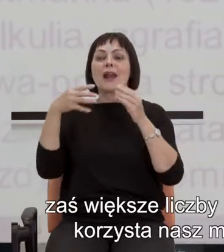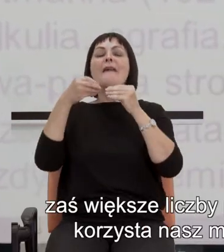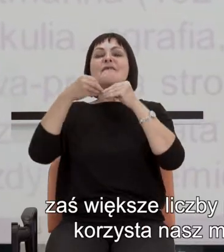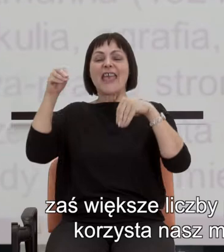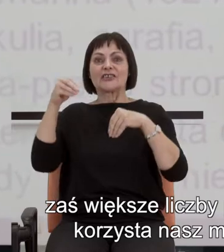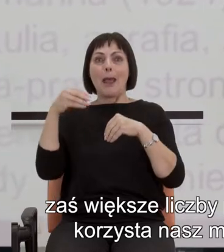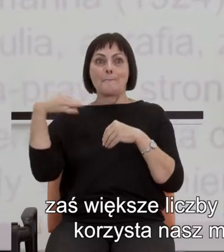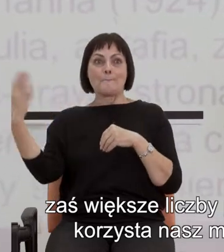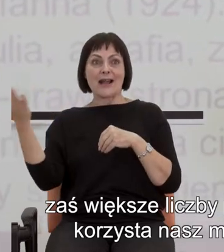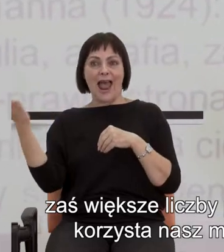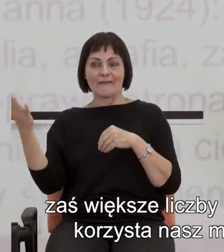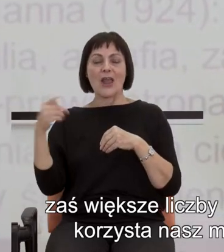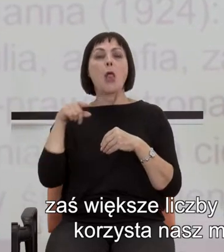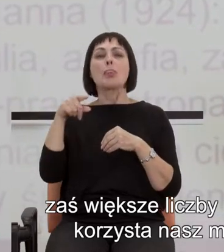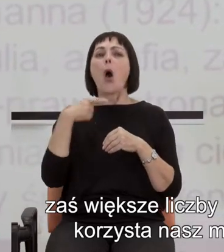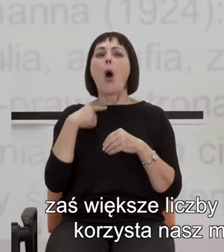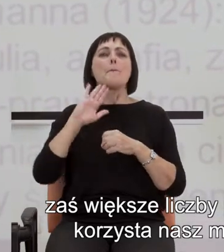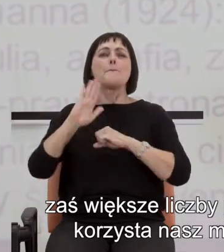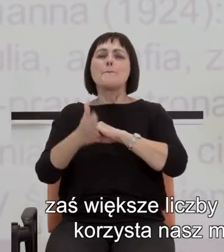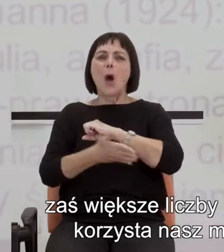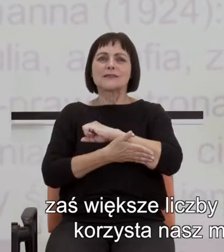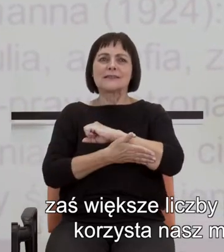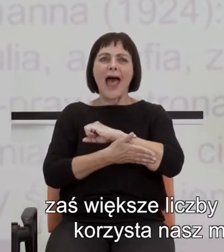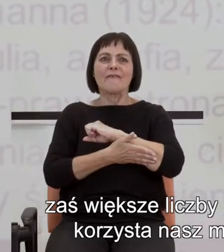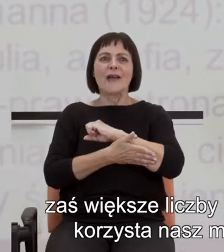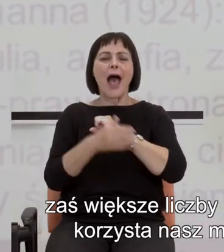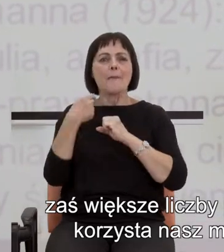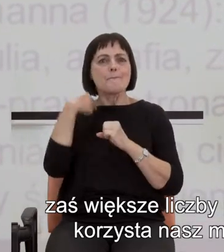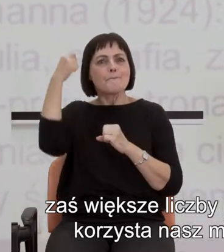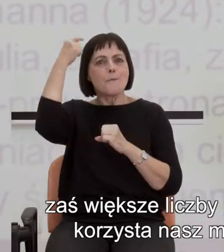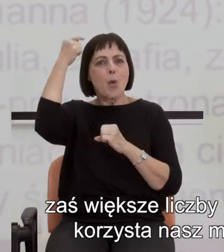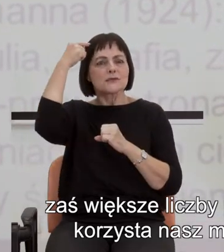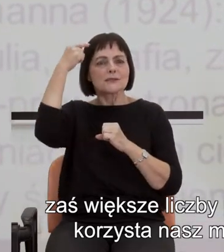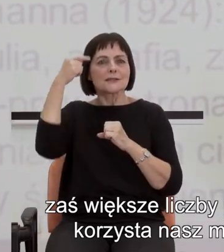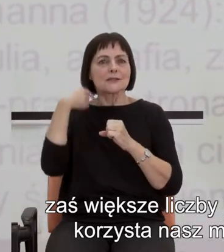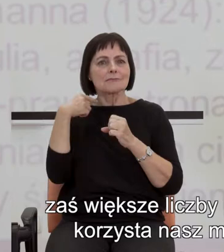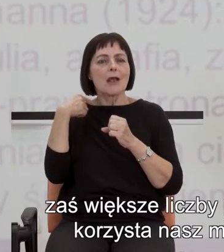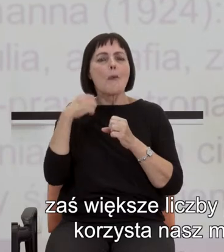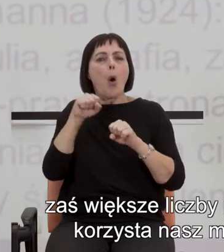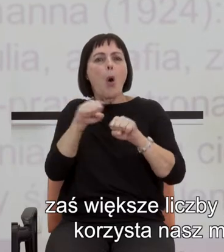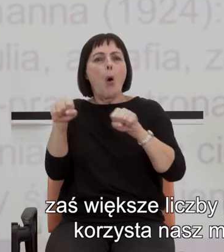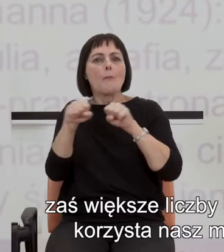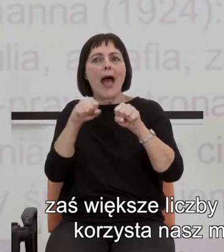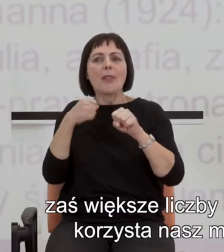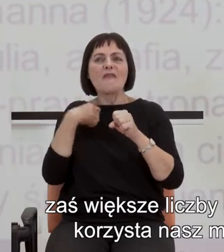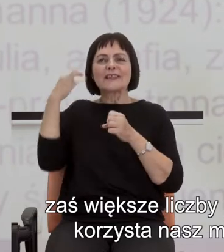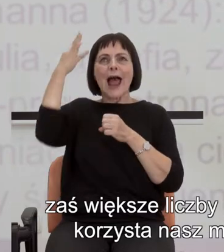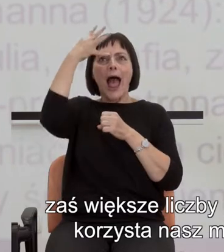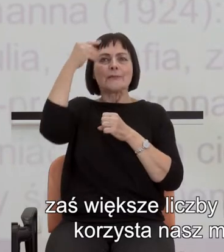podstawową strategią, z której korzysta nasz mózg, by opanować abstrakcyjny